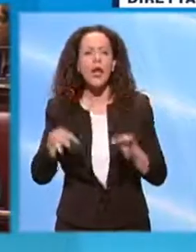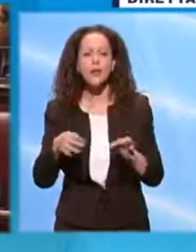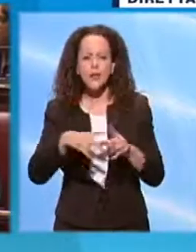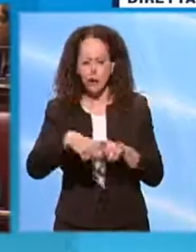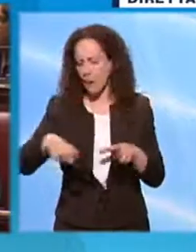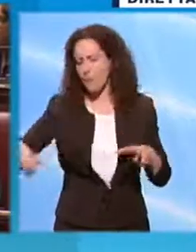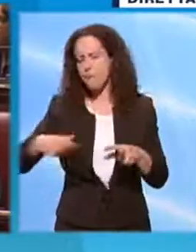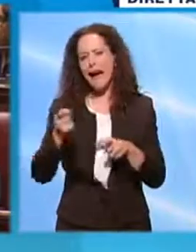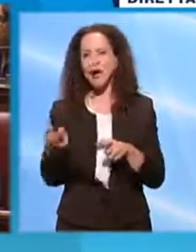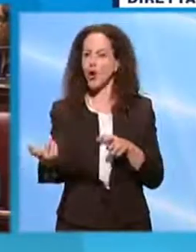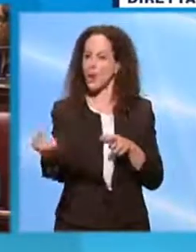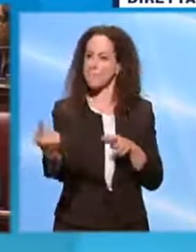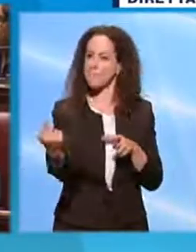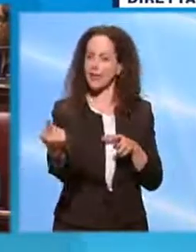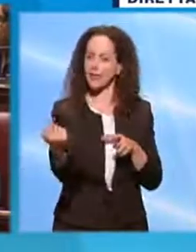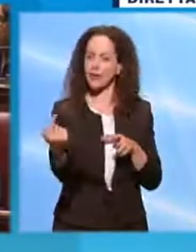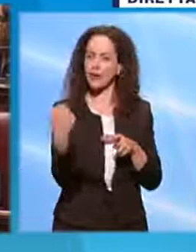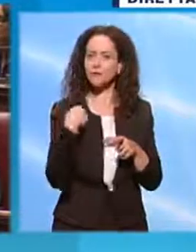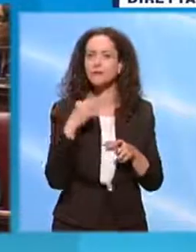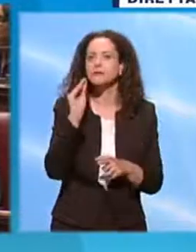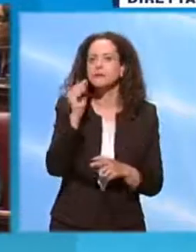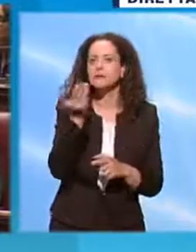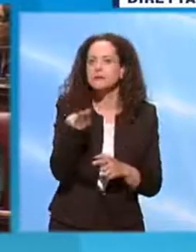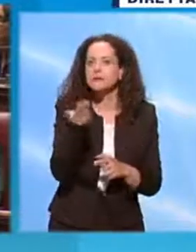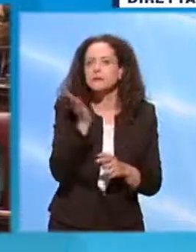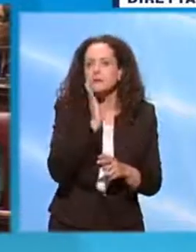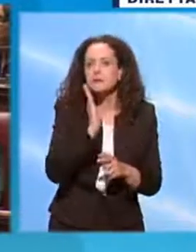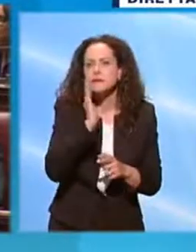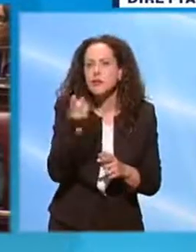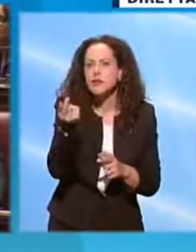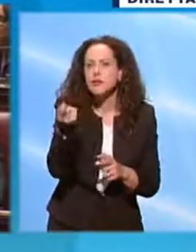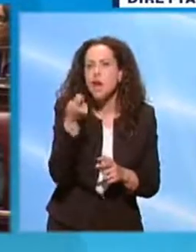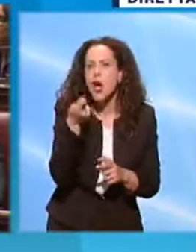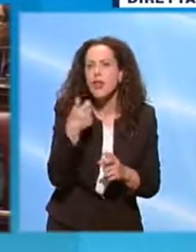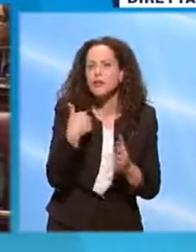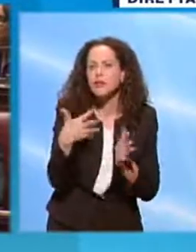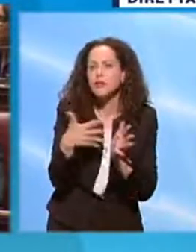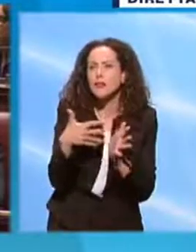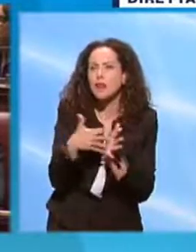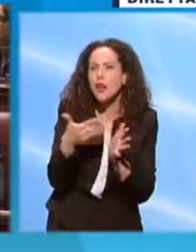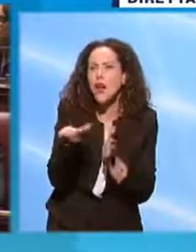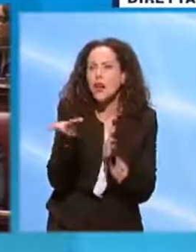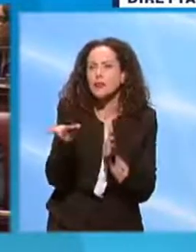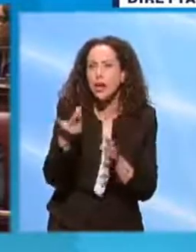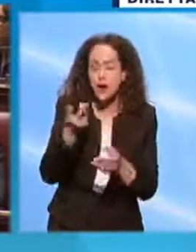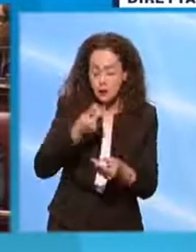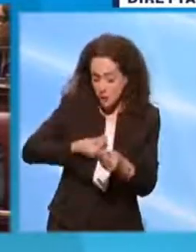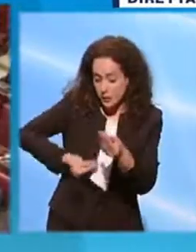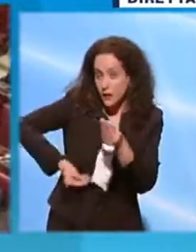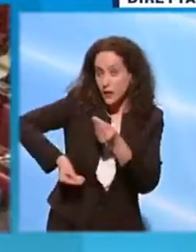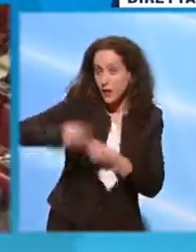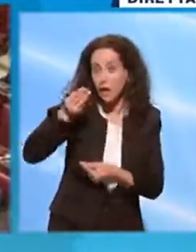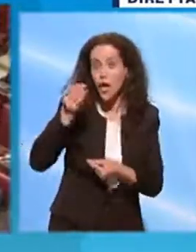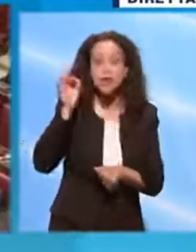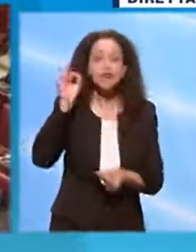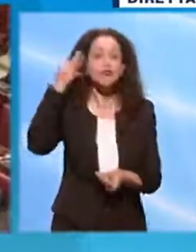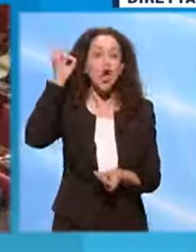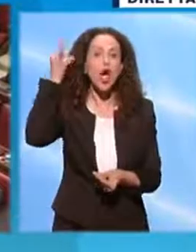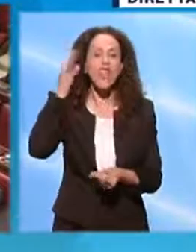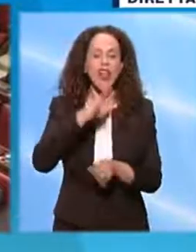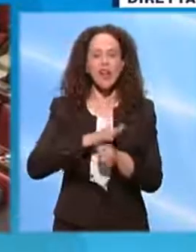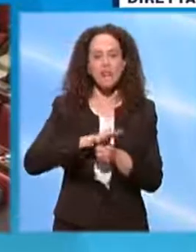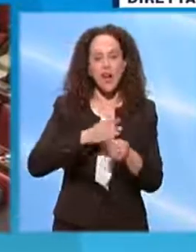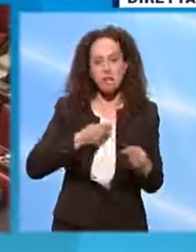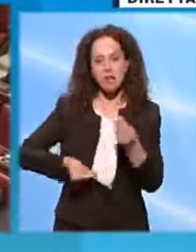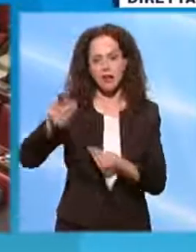pegni al quale possiamo andare a chiedere i soldi quando siamo in difficoltà chiaramente dando in cambio i nostri gioielli di famiglia. È qualcosa di molto